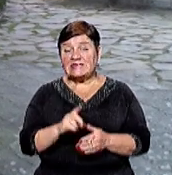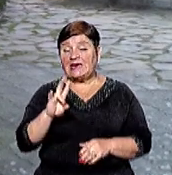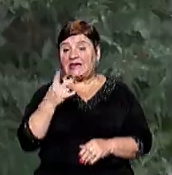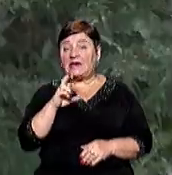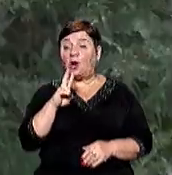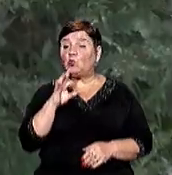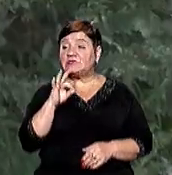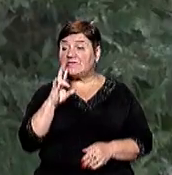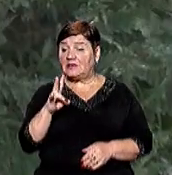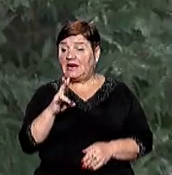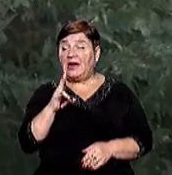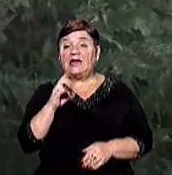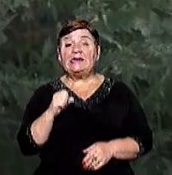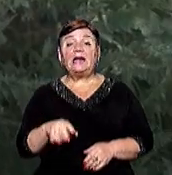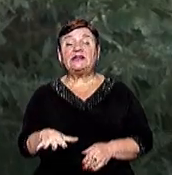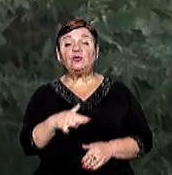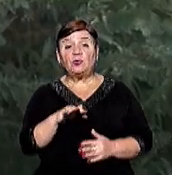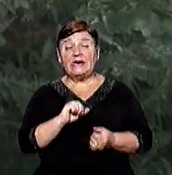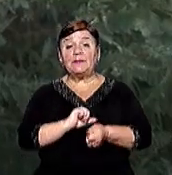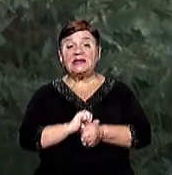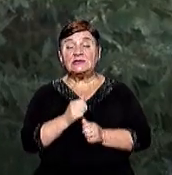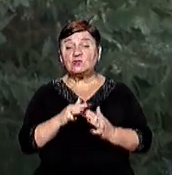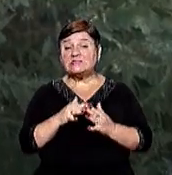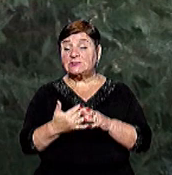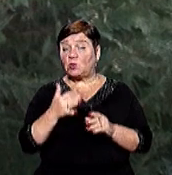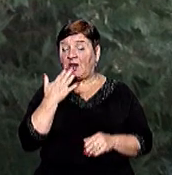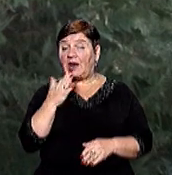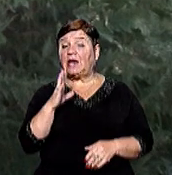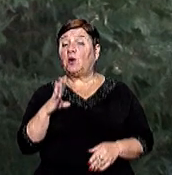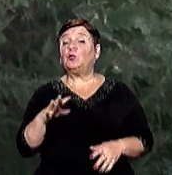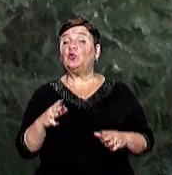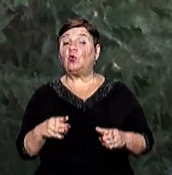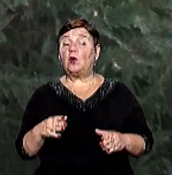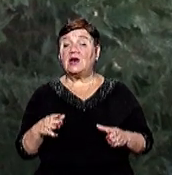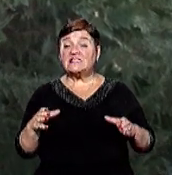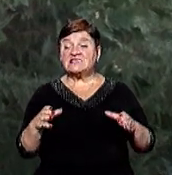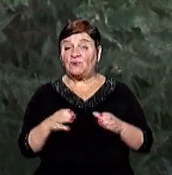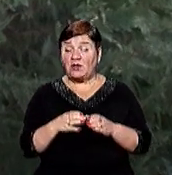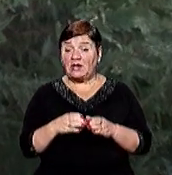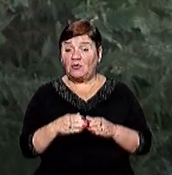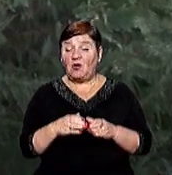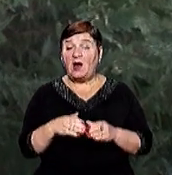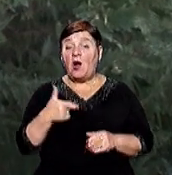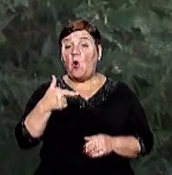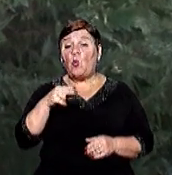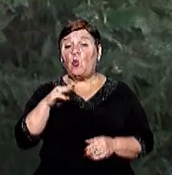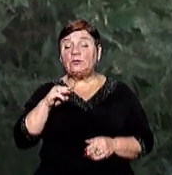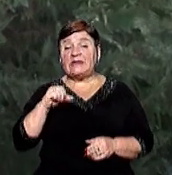Наталія Куцин На території Кам'яницької сільської ради було створено групу Кам'яниця Гута важливо